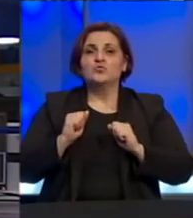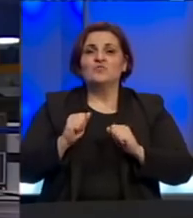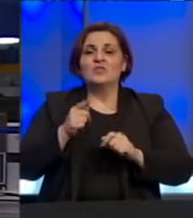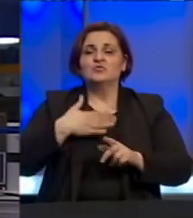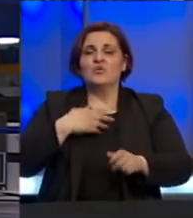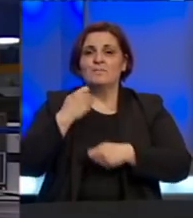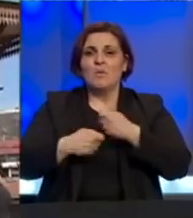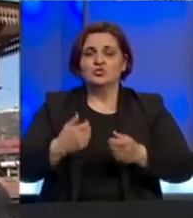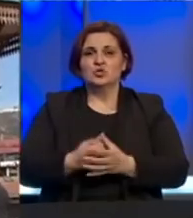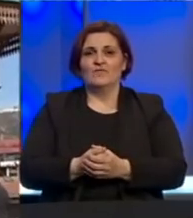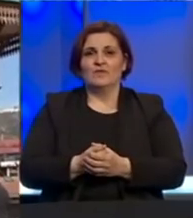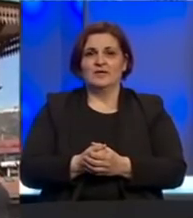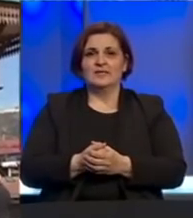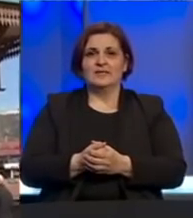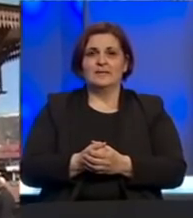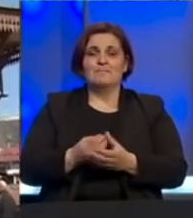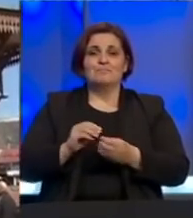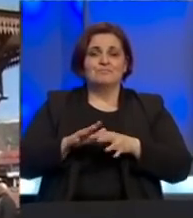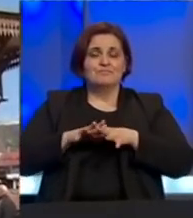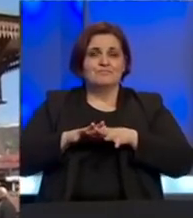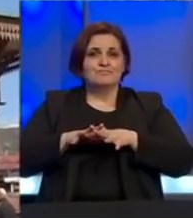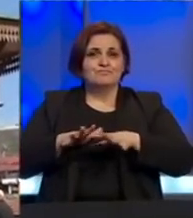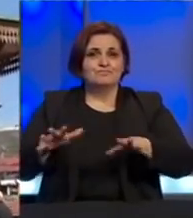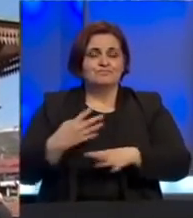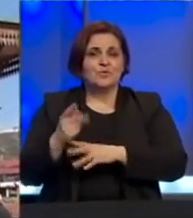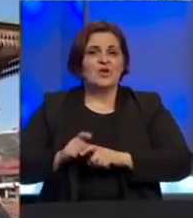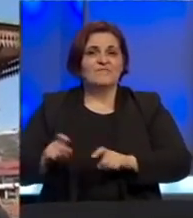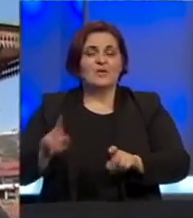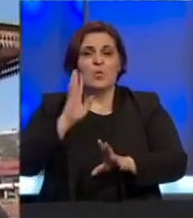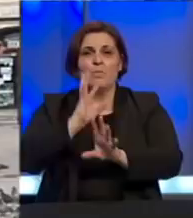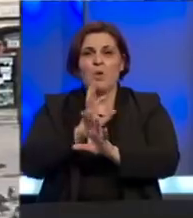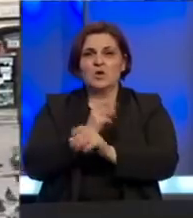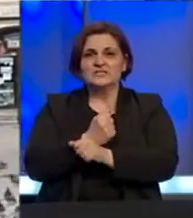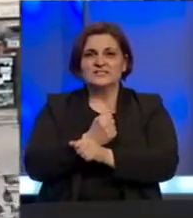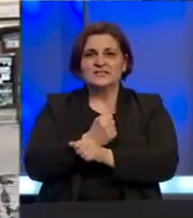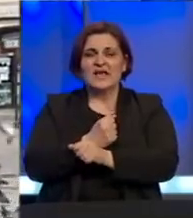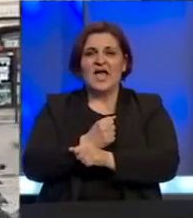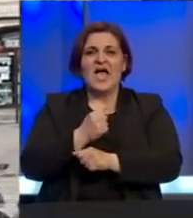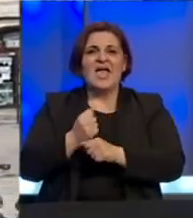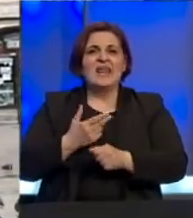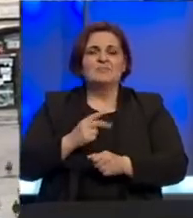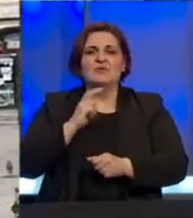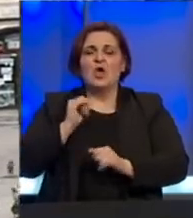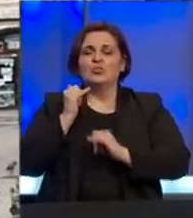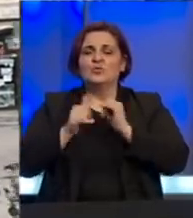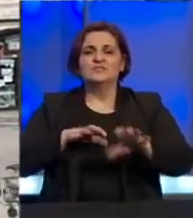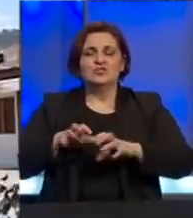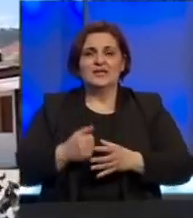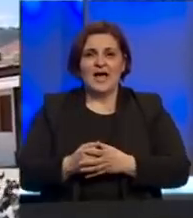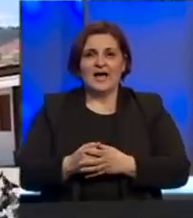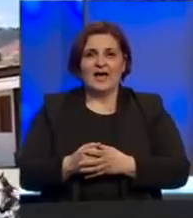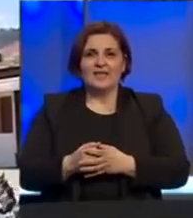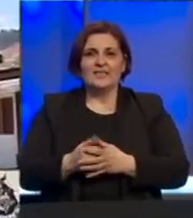Na posljedice širenja pandemije koronavirusa u Bosni i Hercegovini su najbrže reagovali turistički radnici